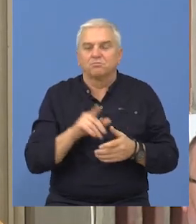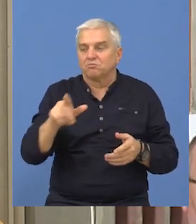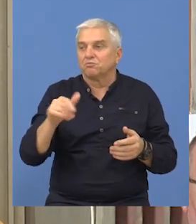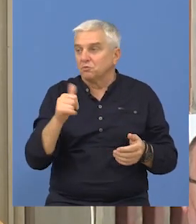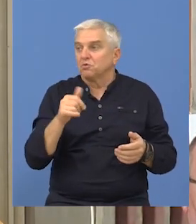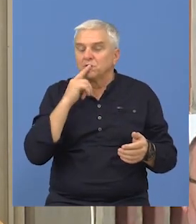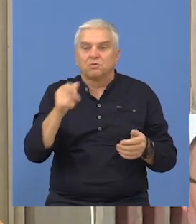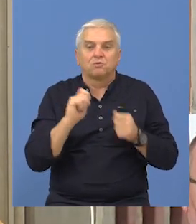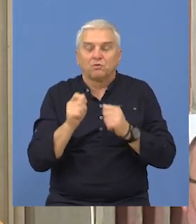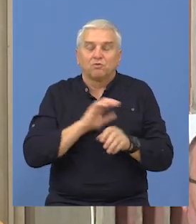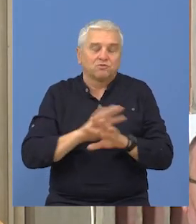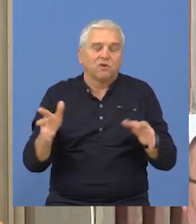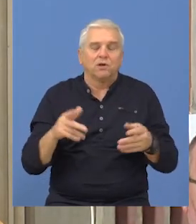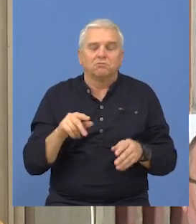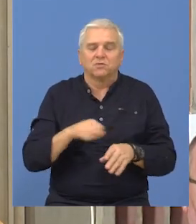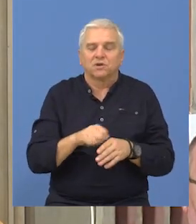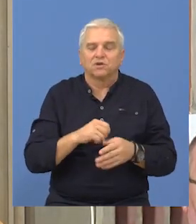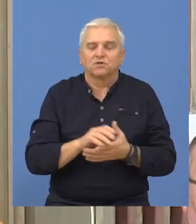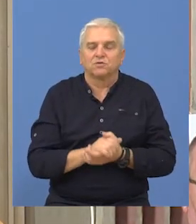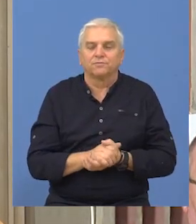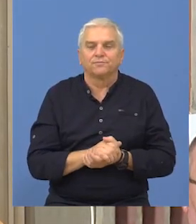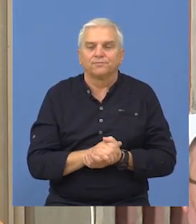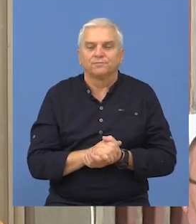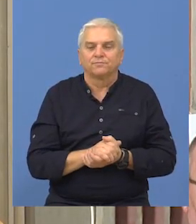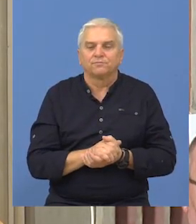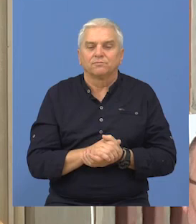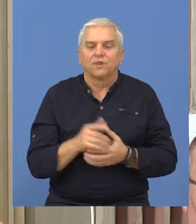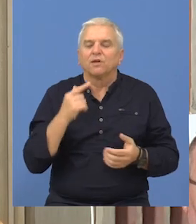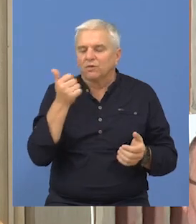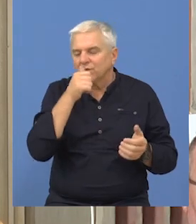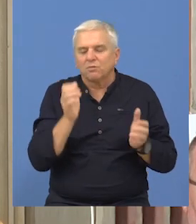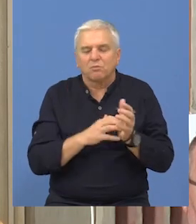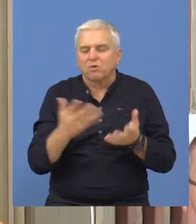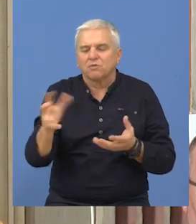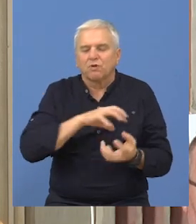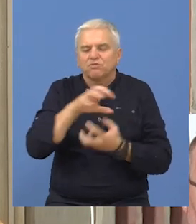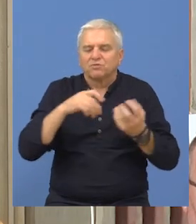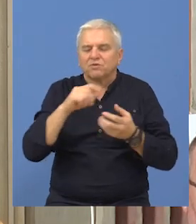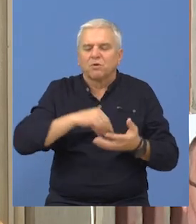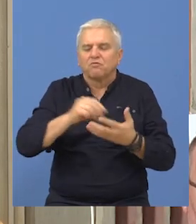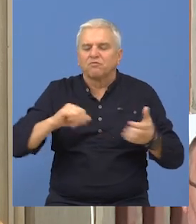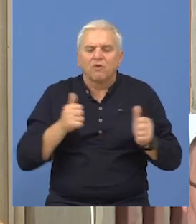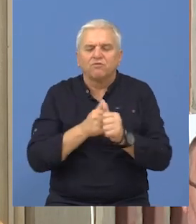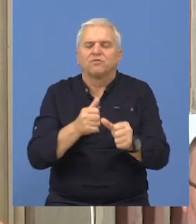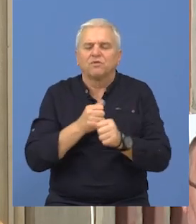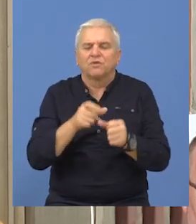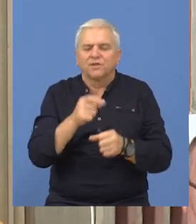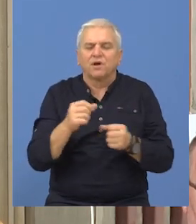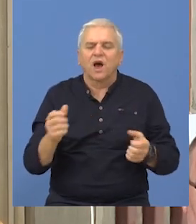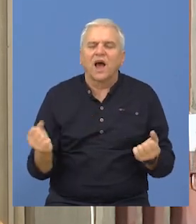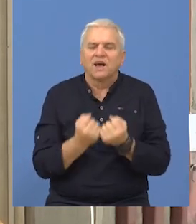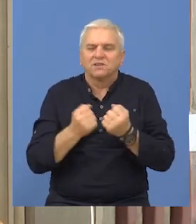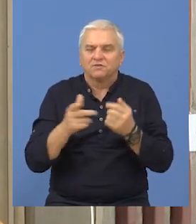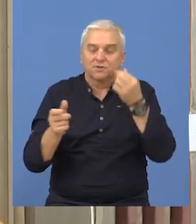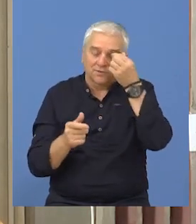I to je uneto u kolektivni ugovor. Dakle, ne vidim čemu potreba za politiziranje ove